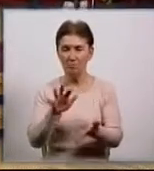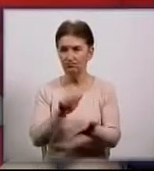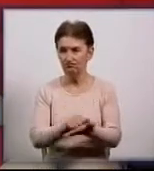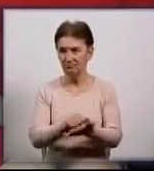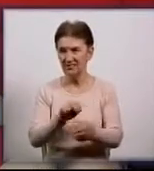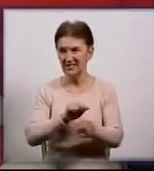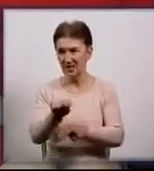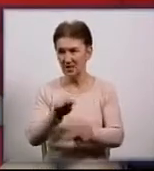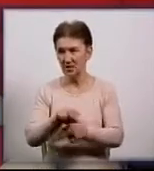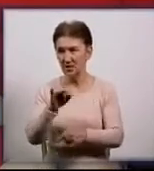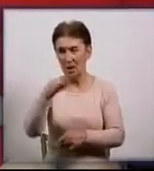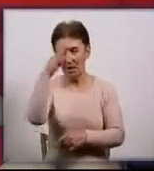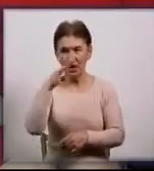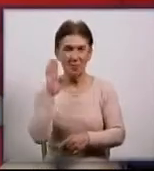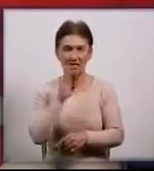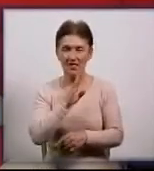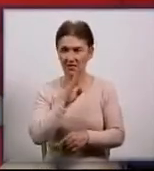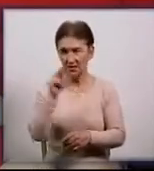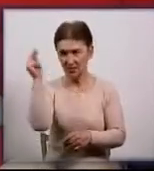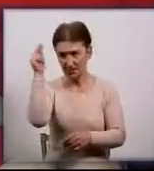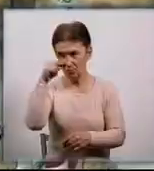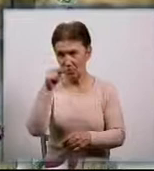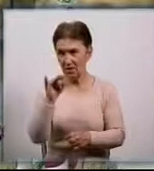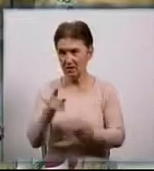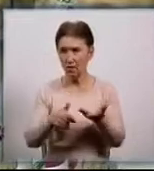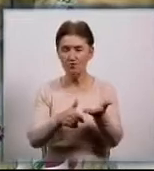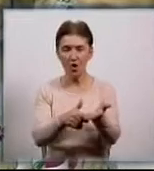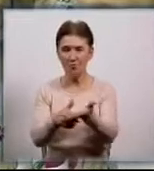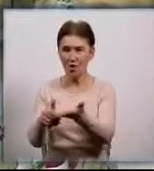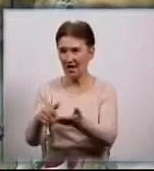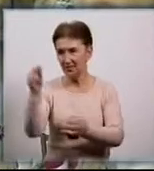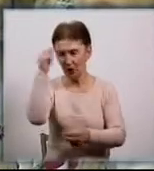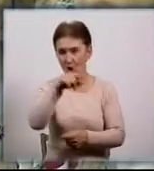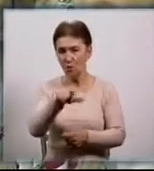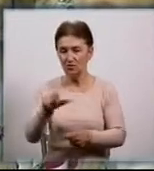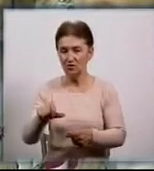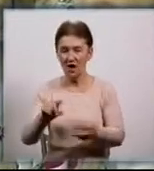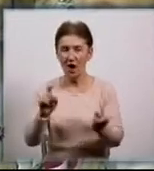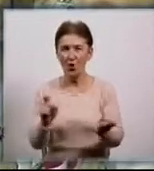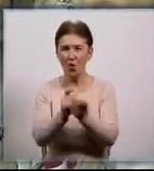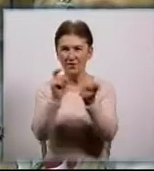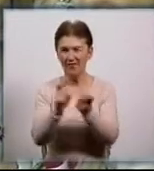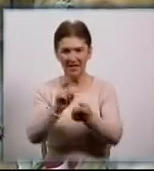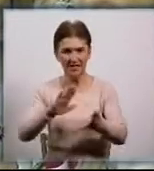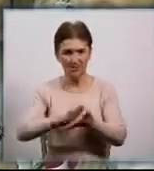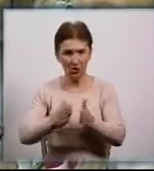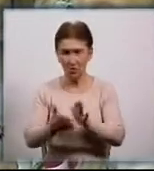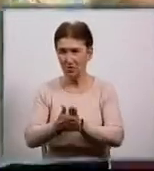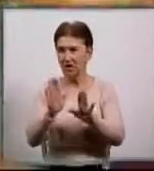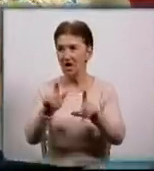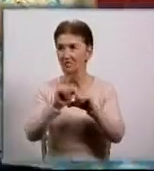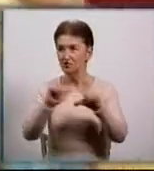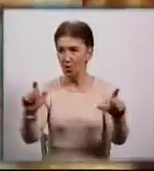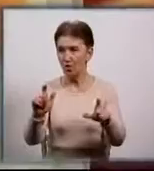а й приходитимуть на батьківські збори, відкриті уроки та допомагатимуть учням у конфліктних ситуаціях. У школах шопи з